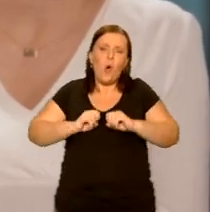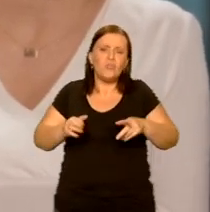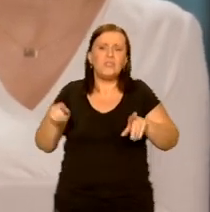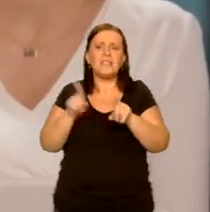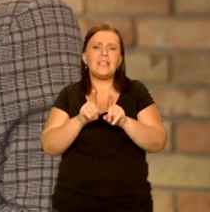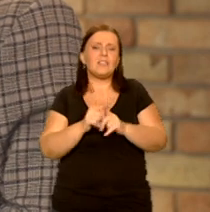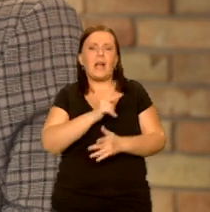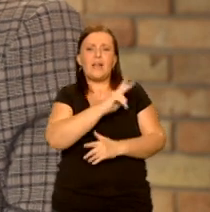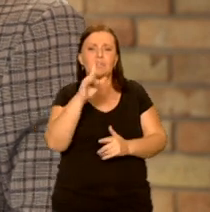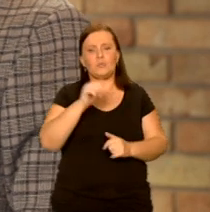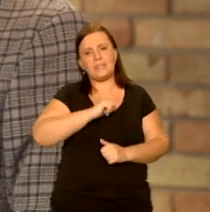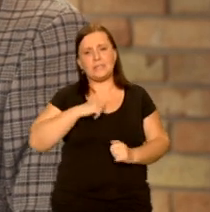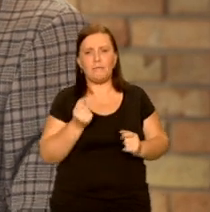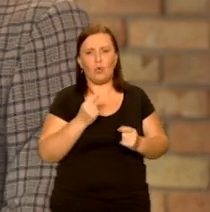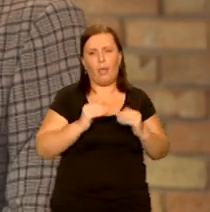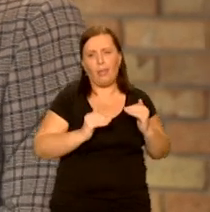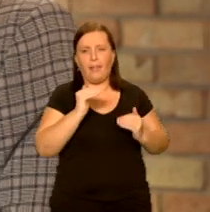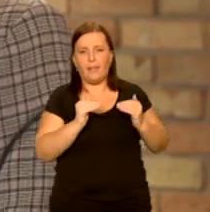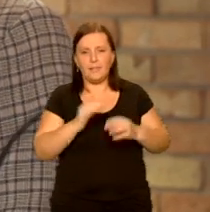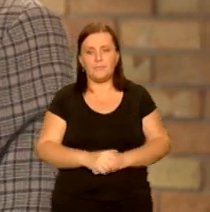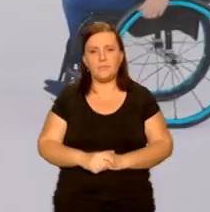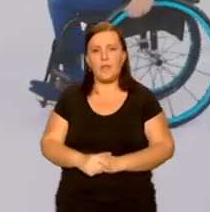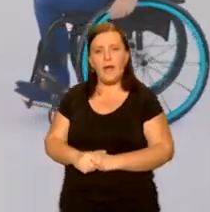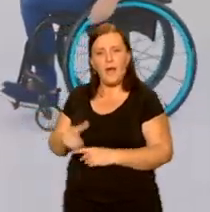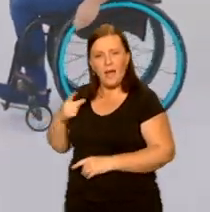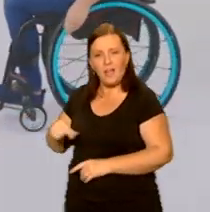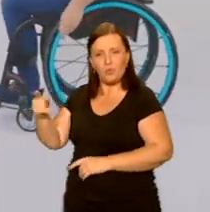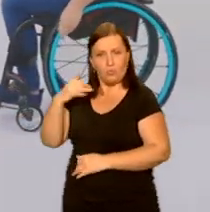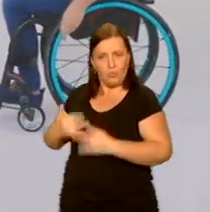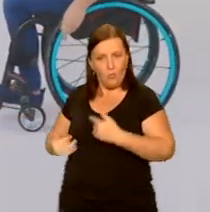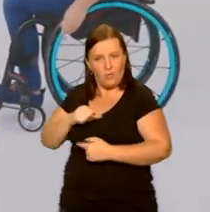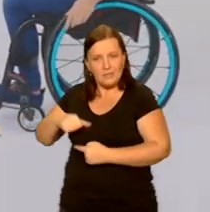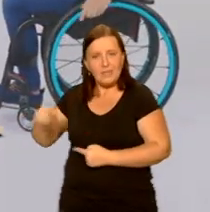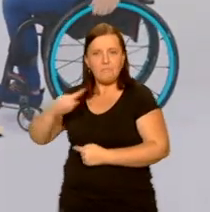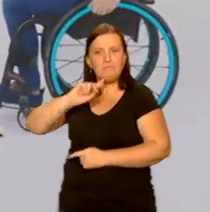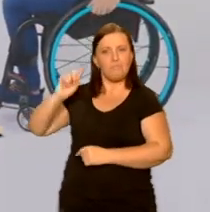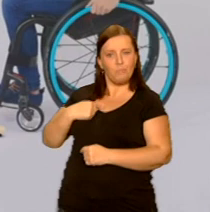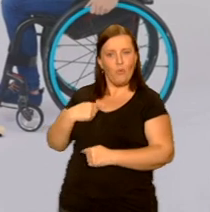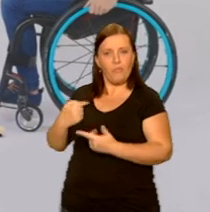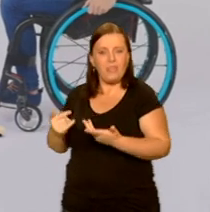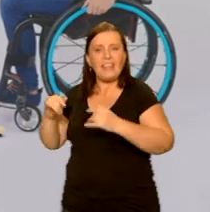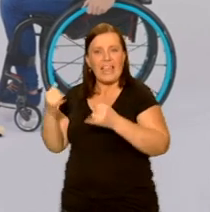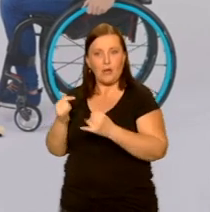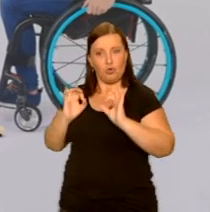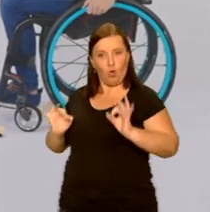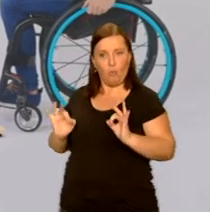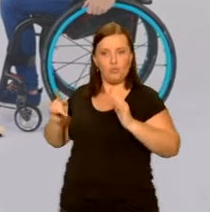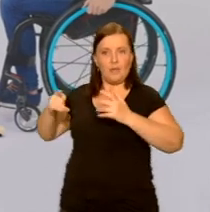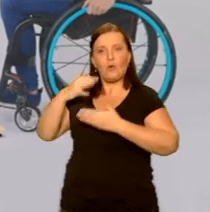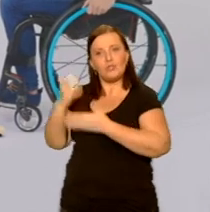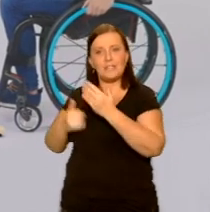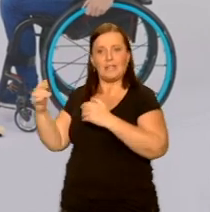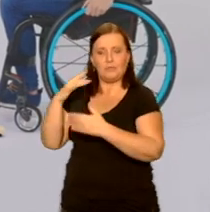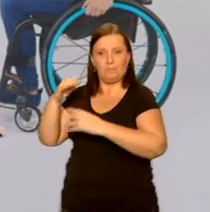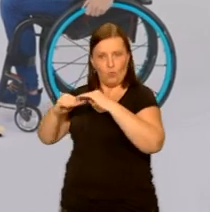proporcje ciała. Czyli niejako komputer podpowiada, jak ergonomicznie siedzieć przed biurkiem, jak korzystać z